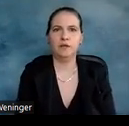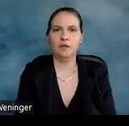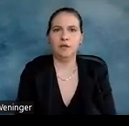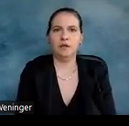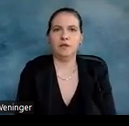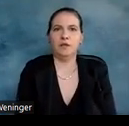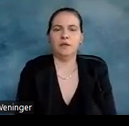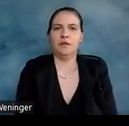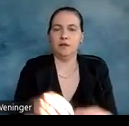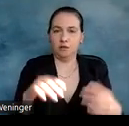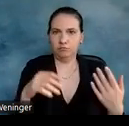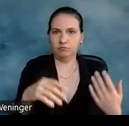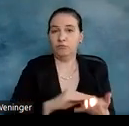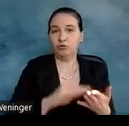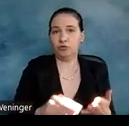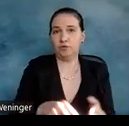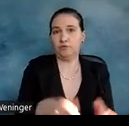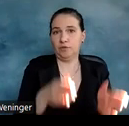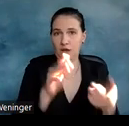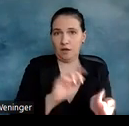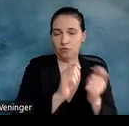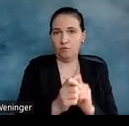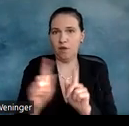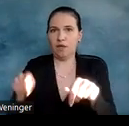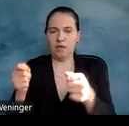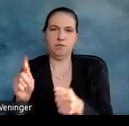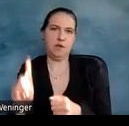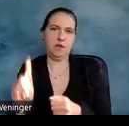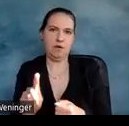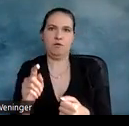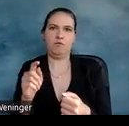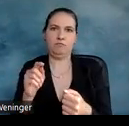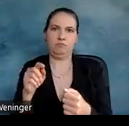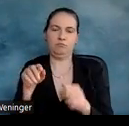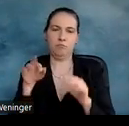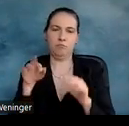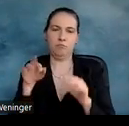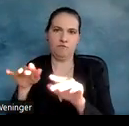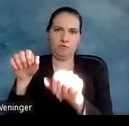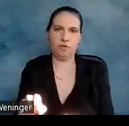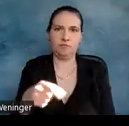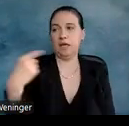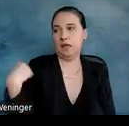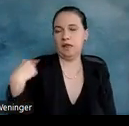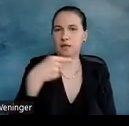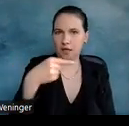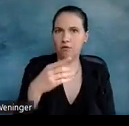Ändere die Schriftart, ändere das Ergebnis. Gregor hat es mitgebracht, auch darüber kann man schon einiges erreichen.